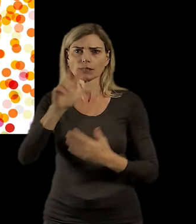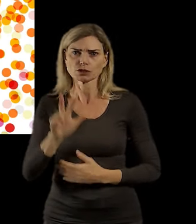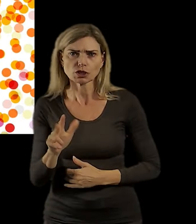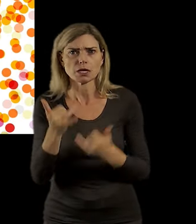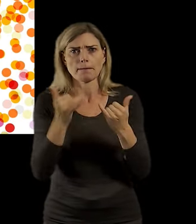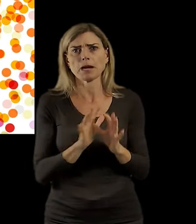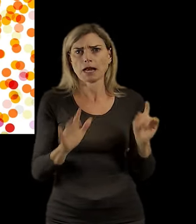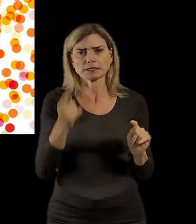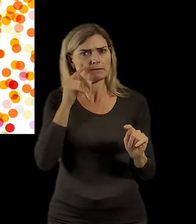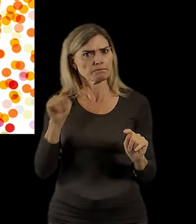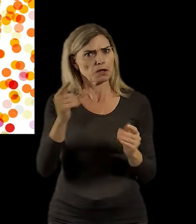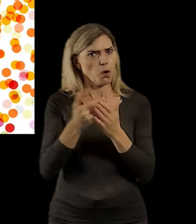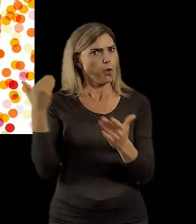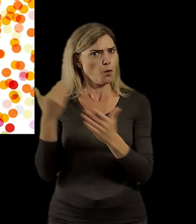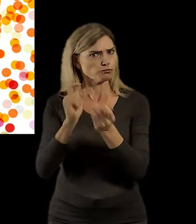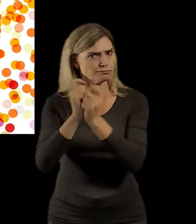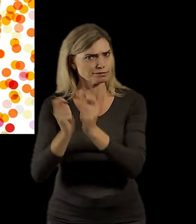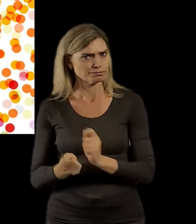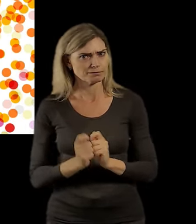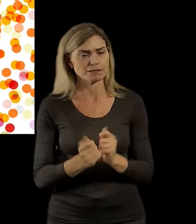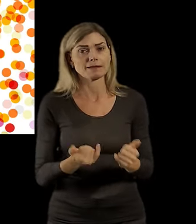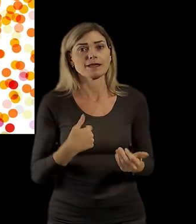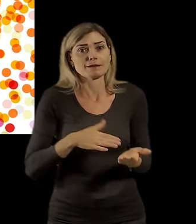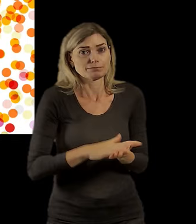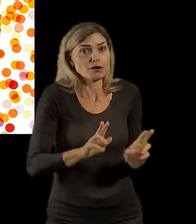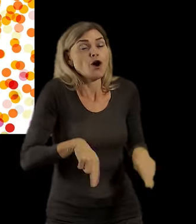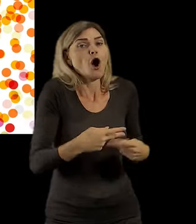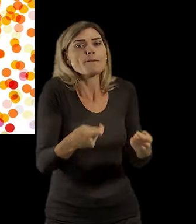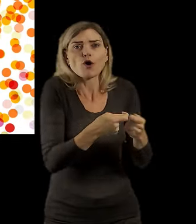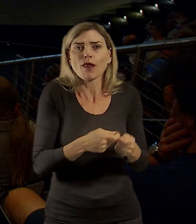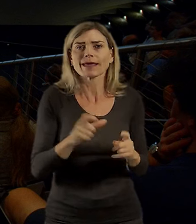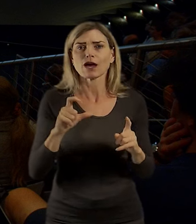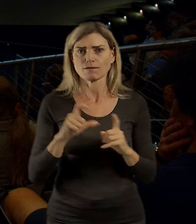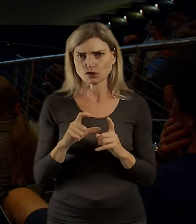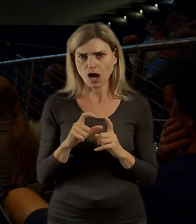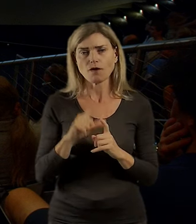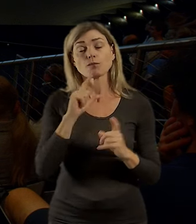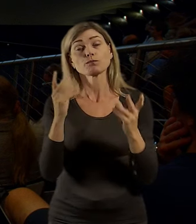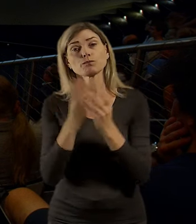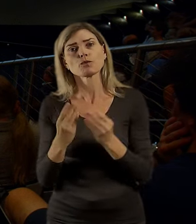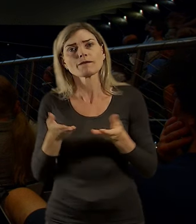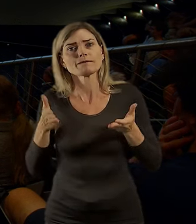Tak to byl takový demografický úvod a já předávám slovo kolegyně Ně Dvořákové, která vám řekne o školství.